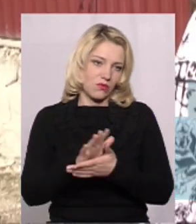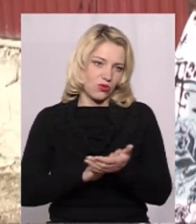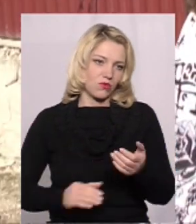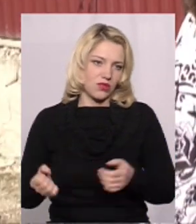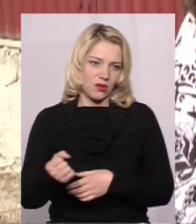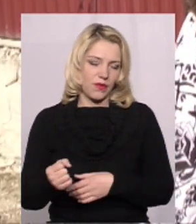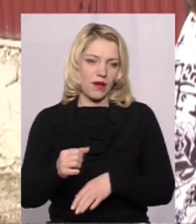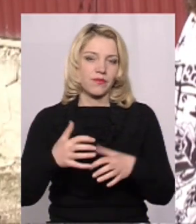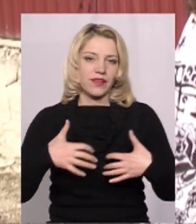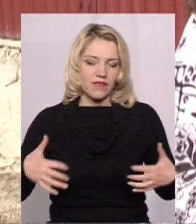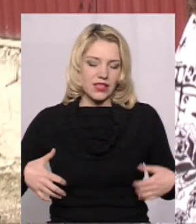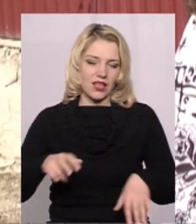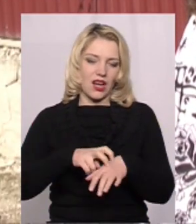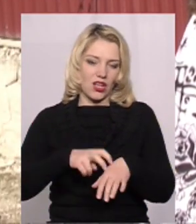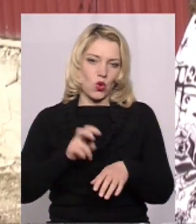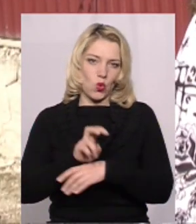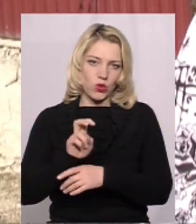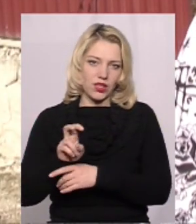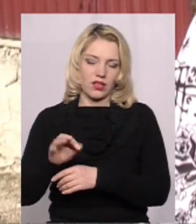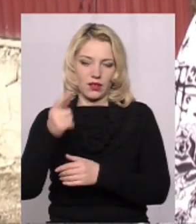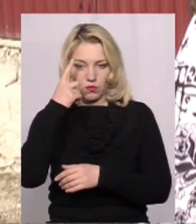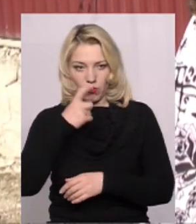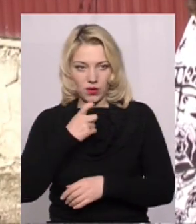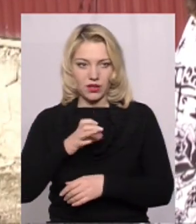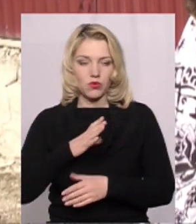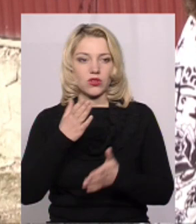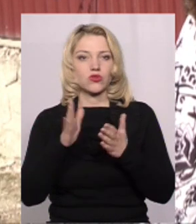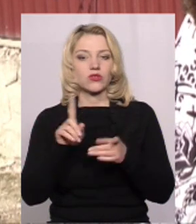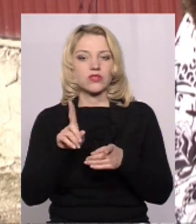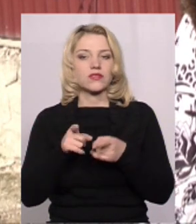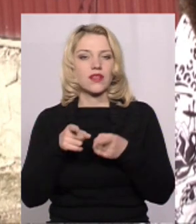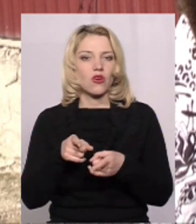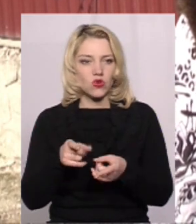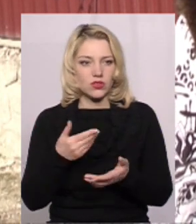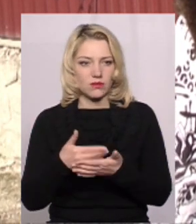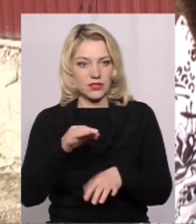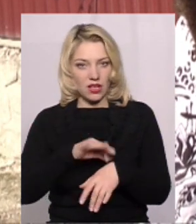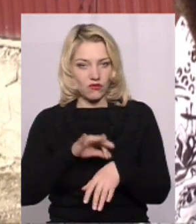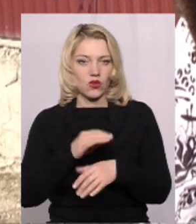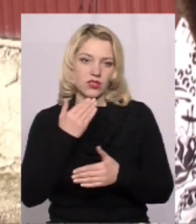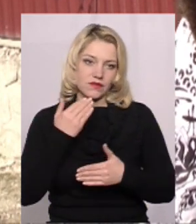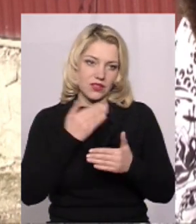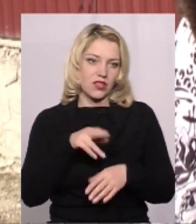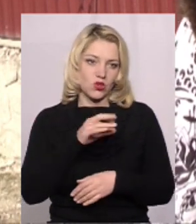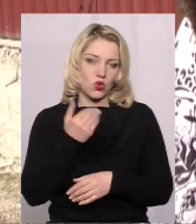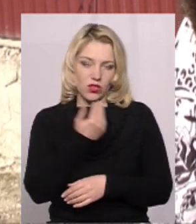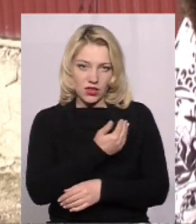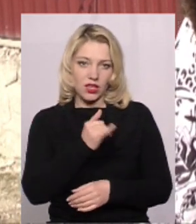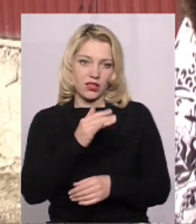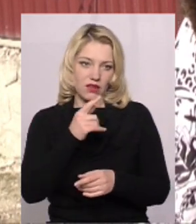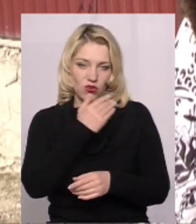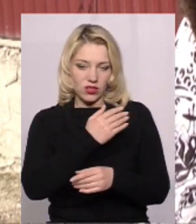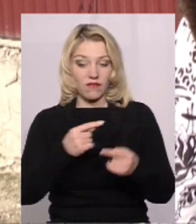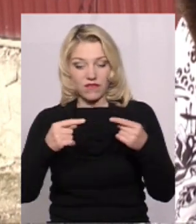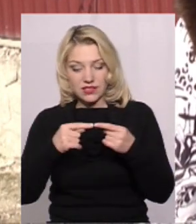Ветеринарні лікарі ходили і нас попередили, що якщо буде якась загроза захворювання, звертатися до них І вони тоді